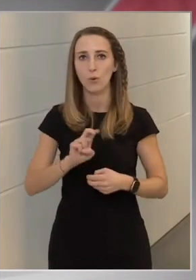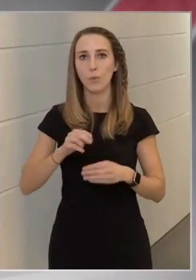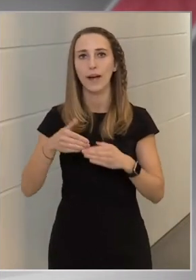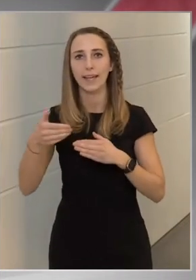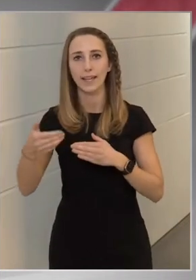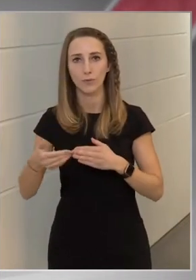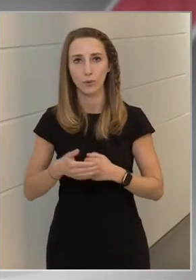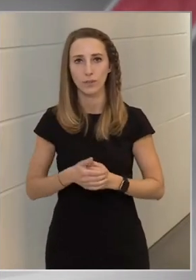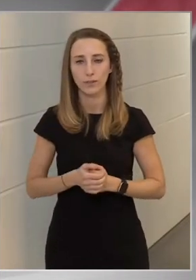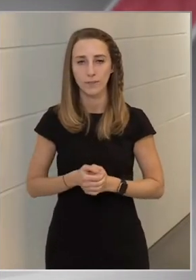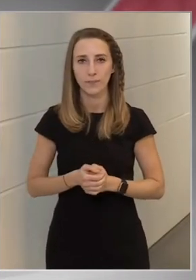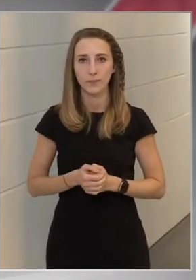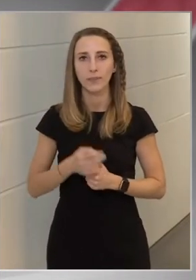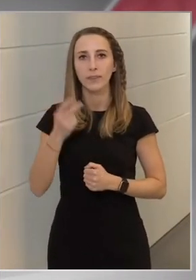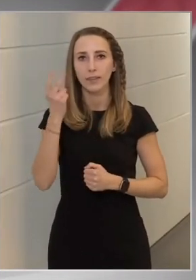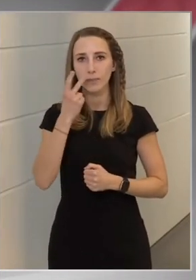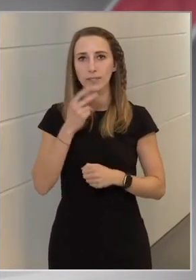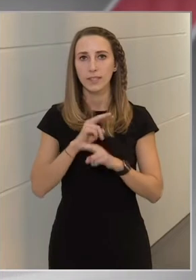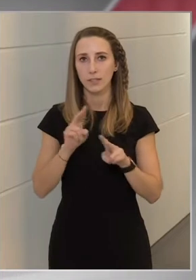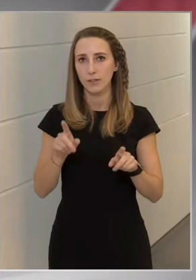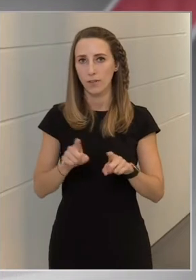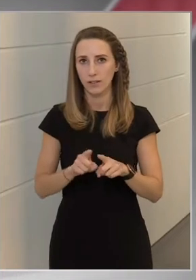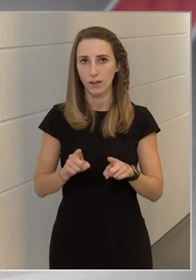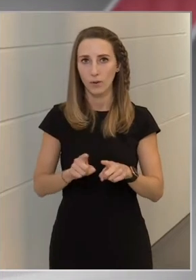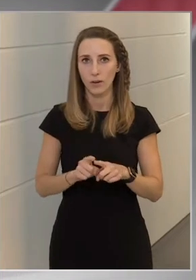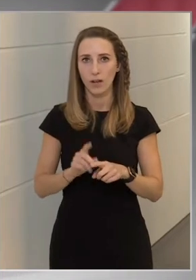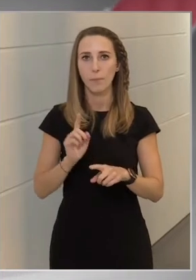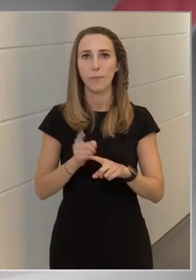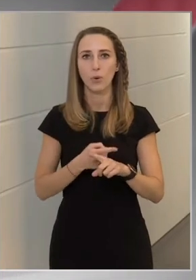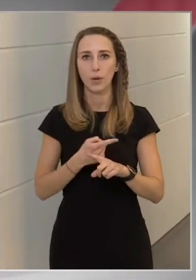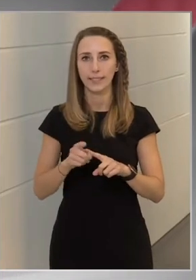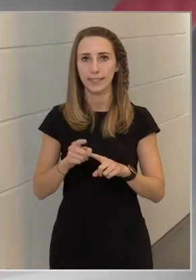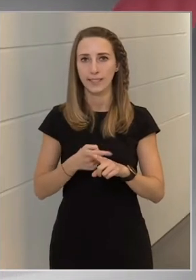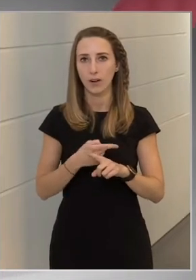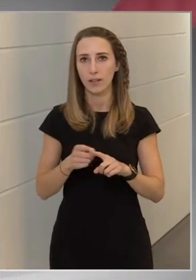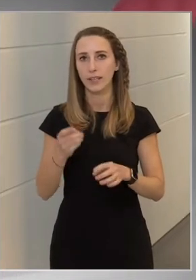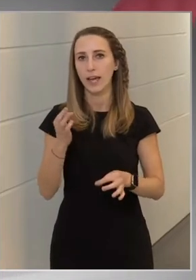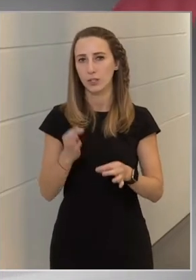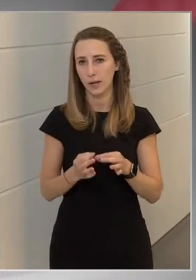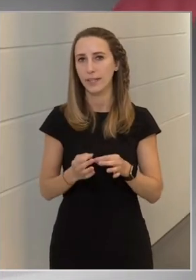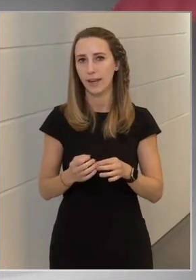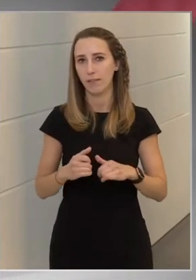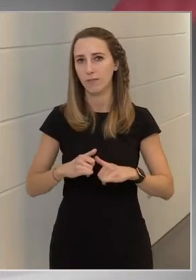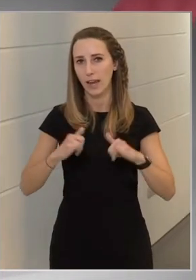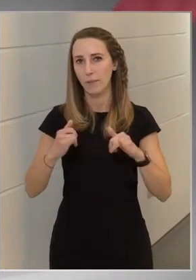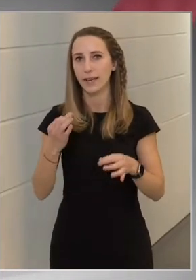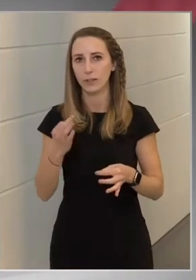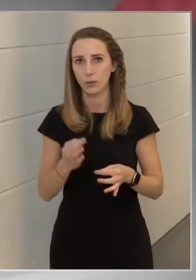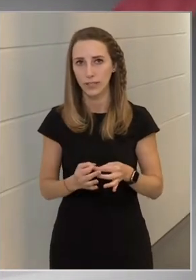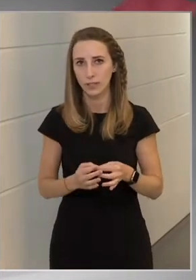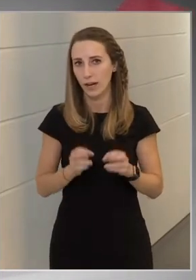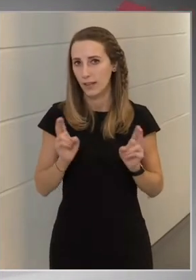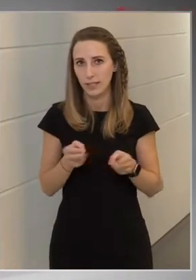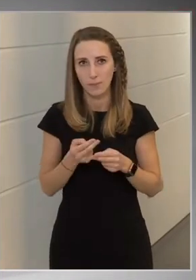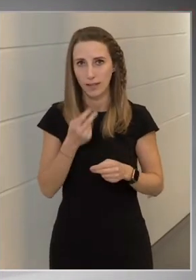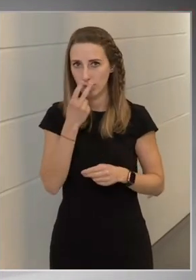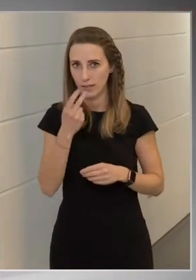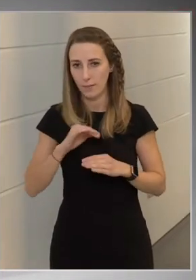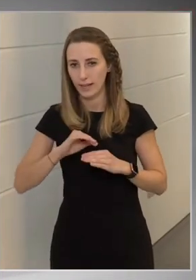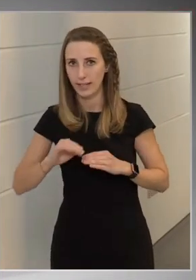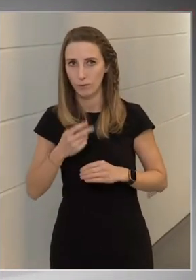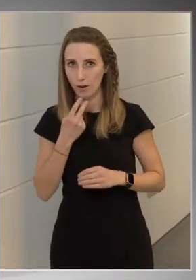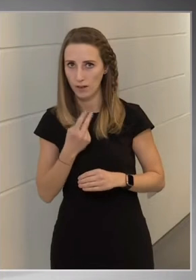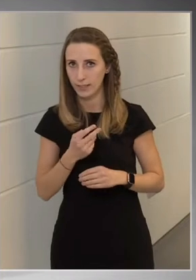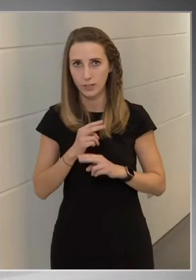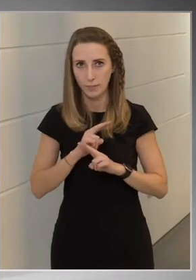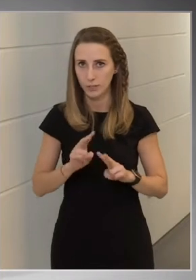kívül, és természetesen vannak olyan politikai események, fejlemények, történések, amelyeket nem lehet figyelmen kívül és nem